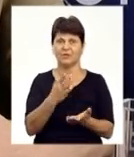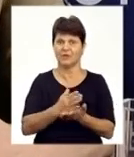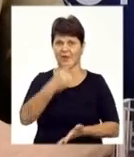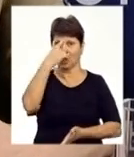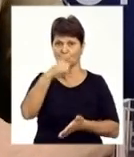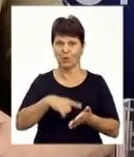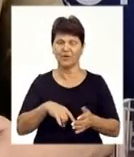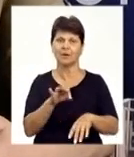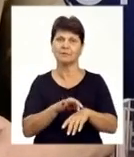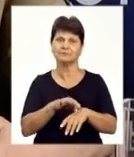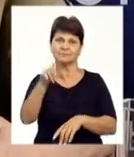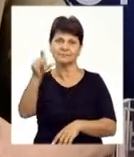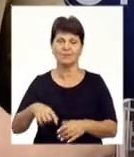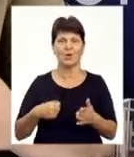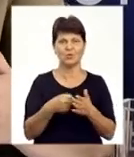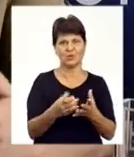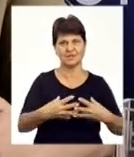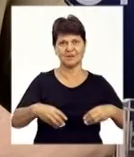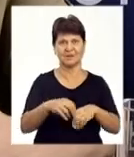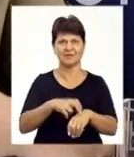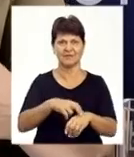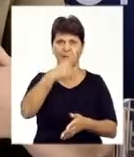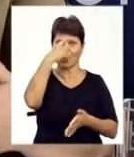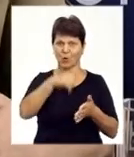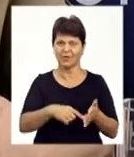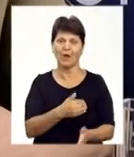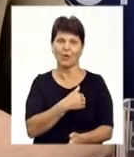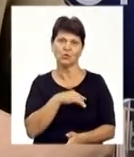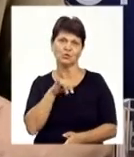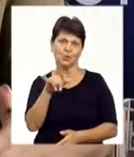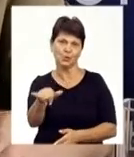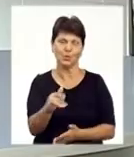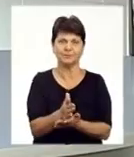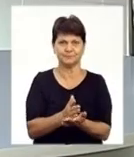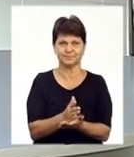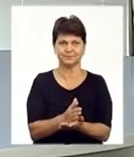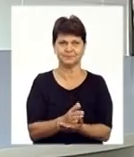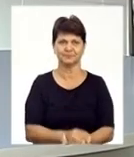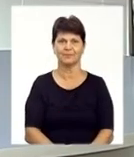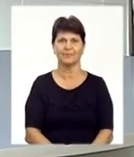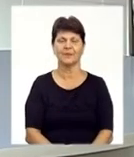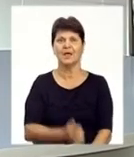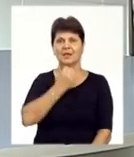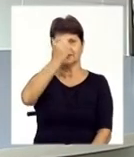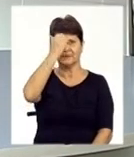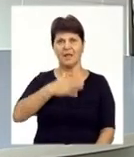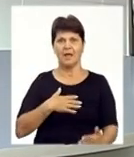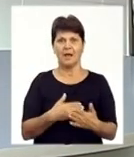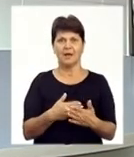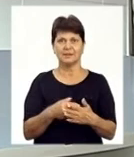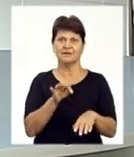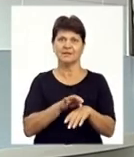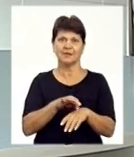пацієнта до сімейного лікаря, який довіряє, хоче в нього обслуговувати. Завдяки активності